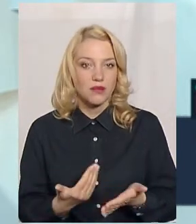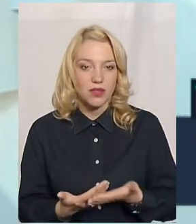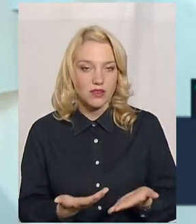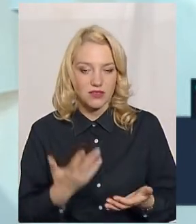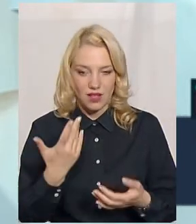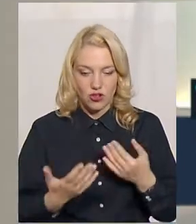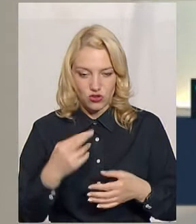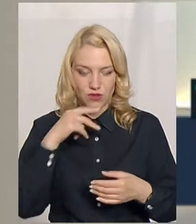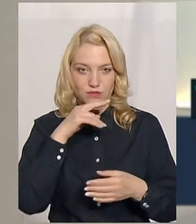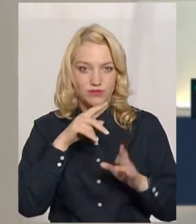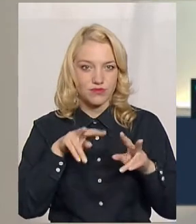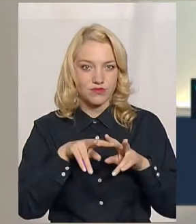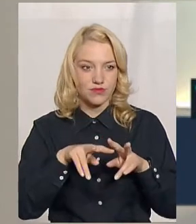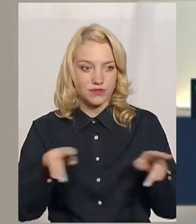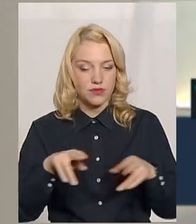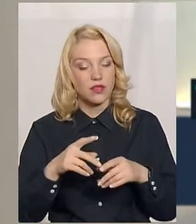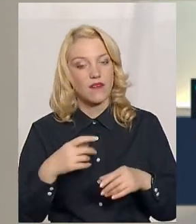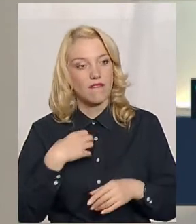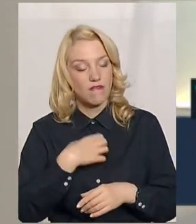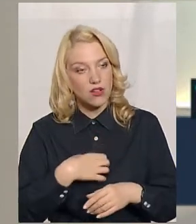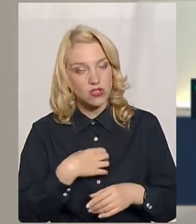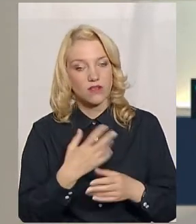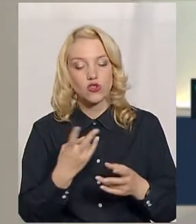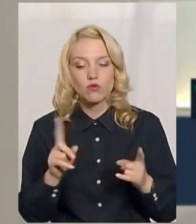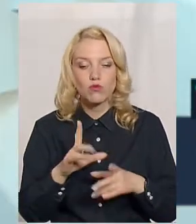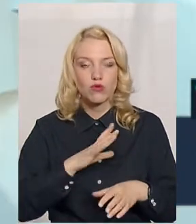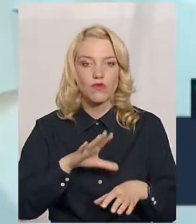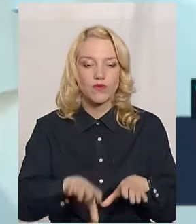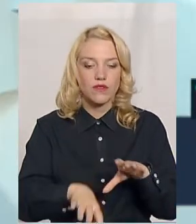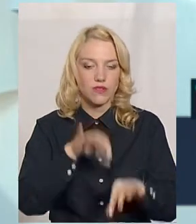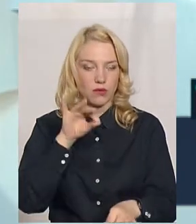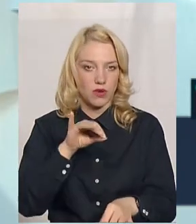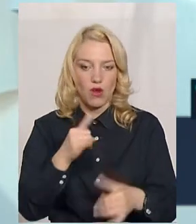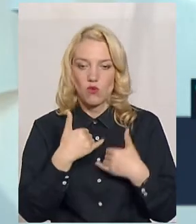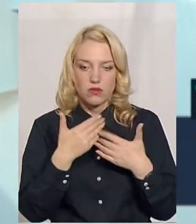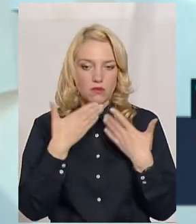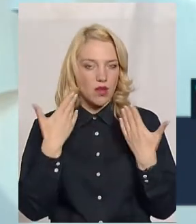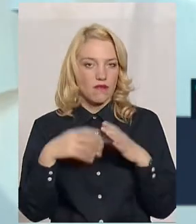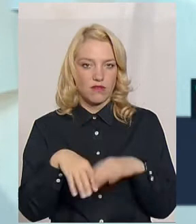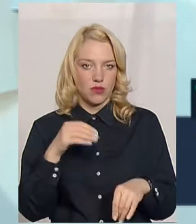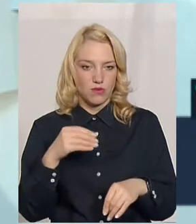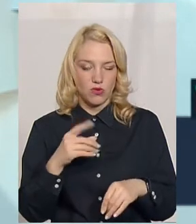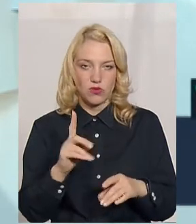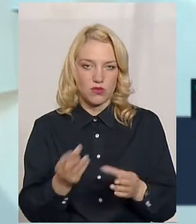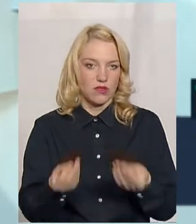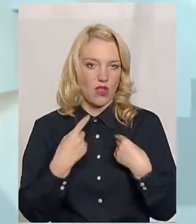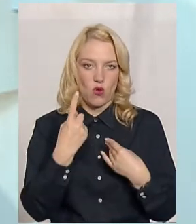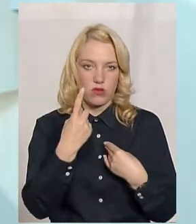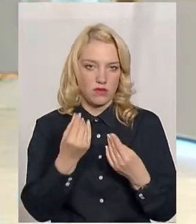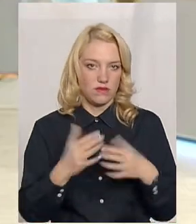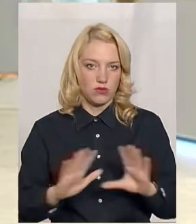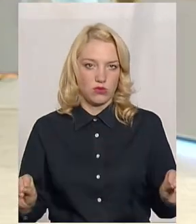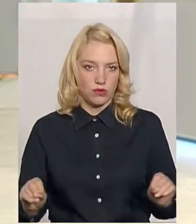лікарських препаратів. Тому дуже важливо мати варіант вибору, а нас його лишають. На жаль, це все відбудеться. Чому так